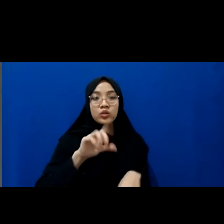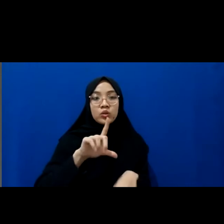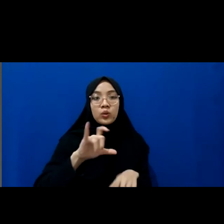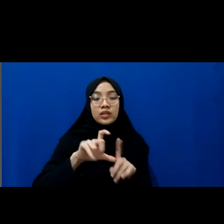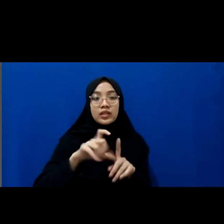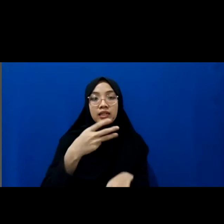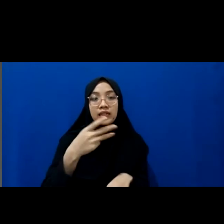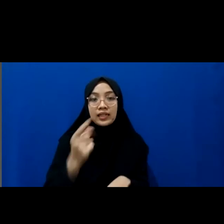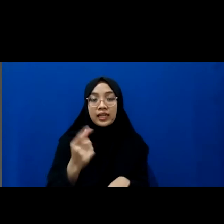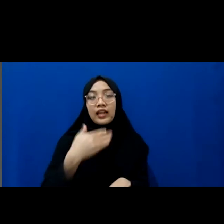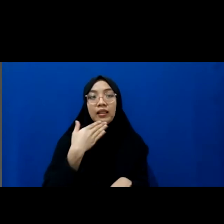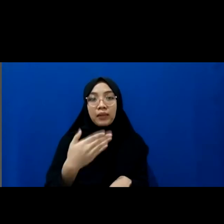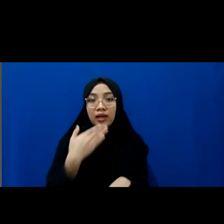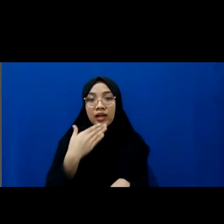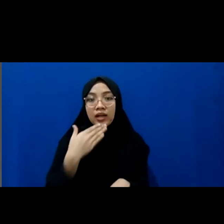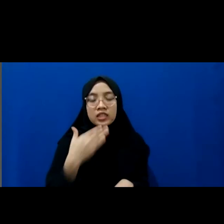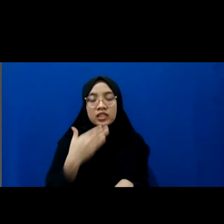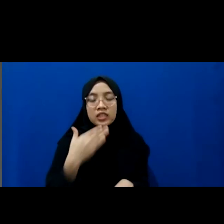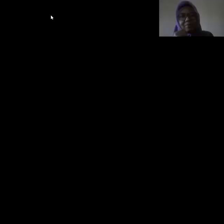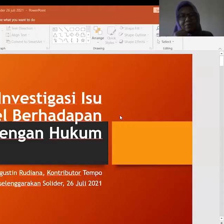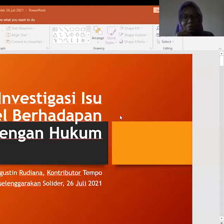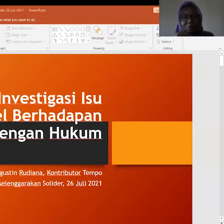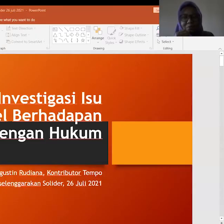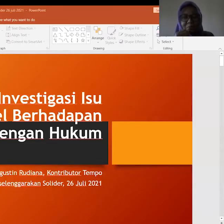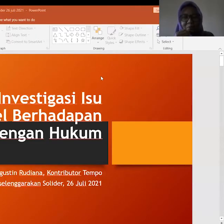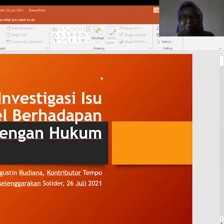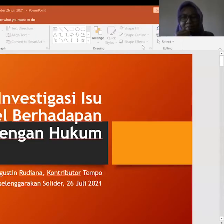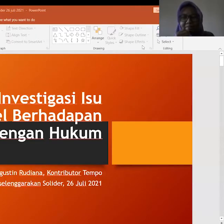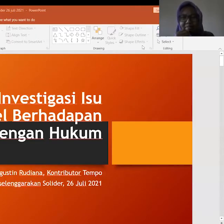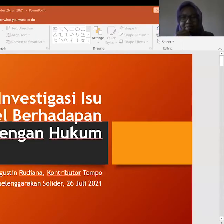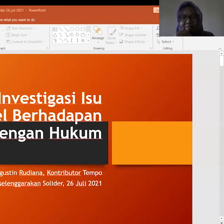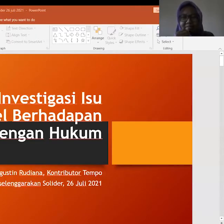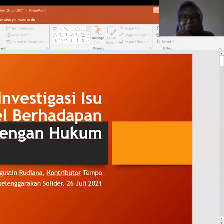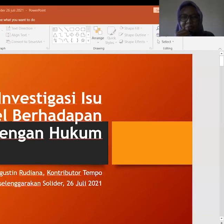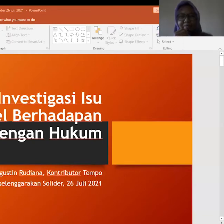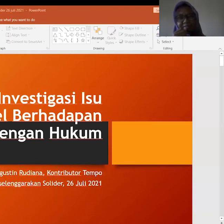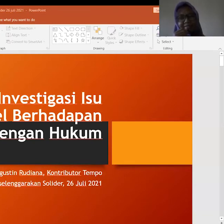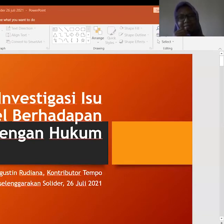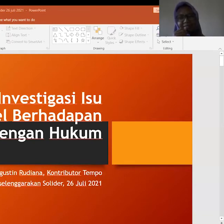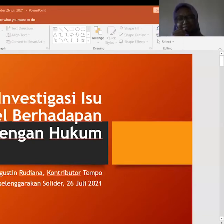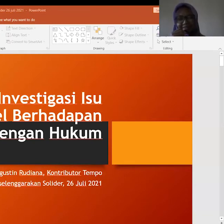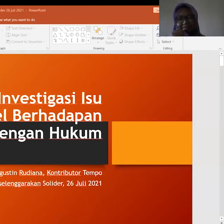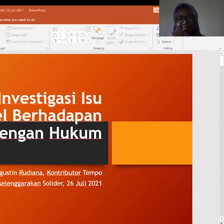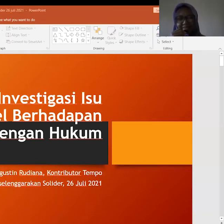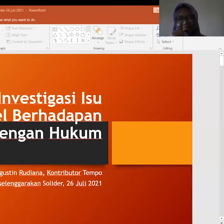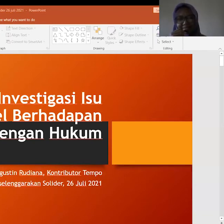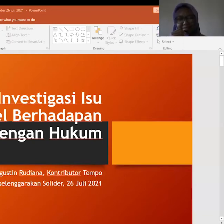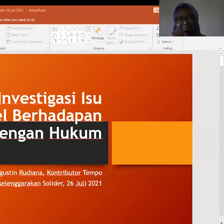Terima kasih sudah diundang ya untuk ngobrol kastis-kastis disini ya.